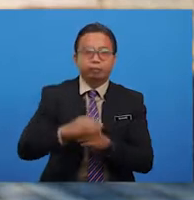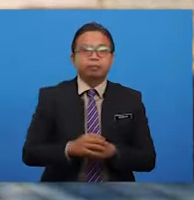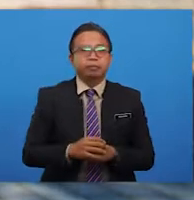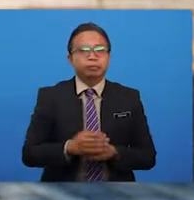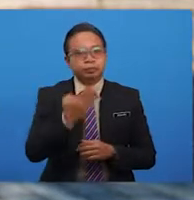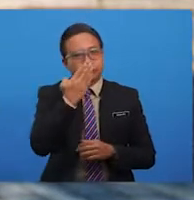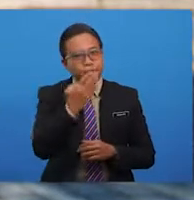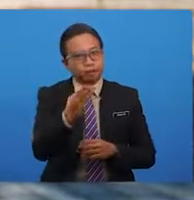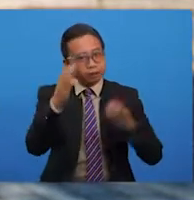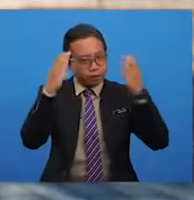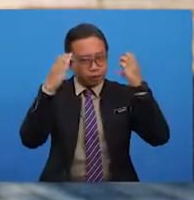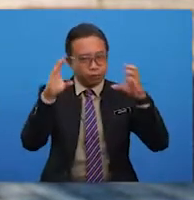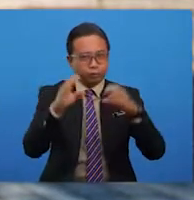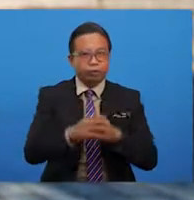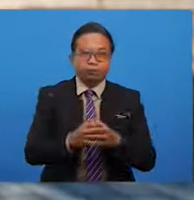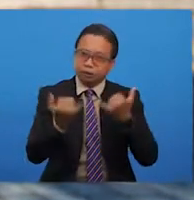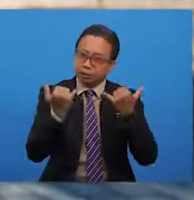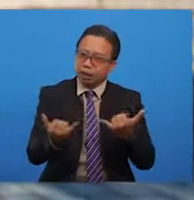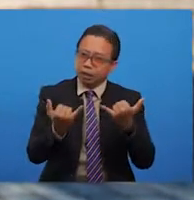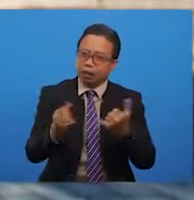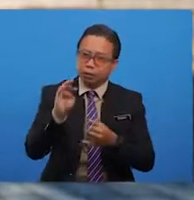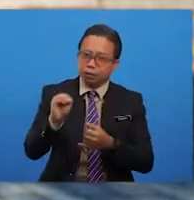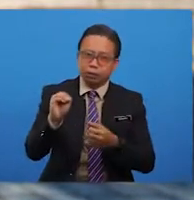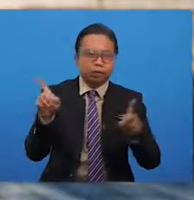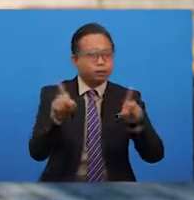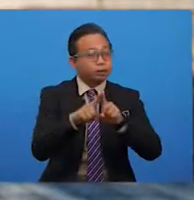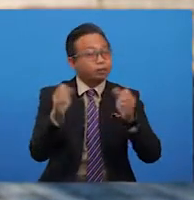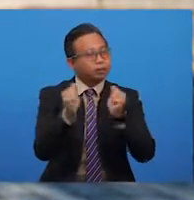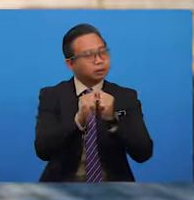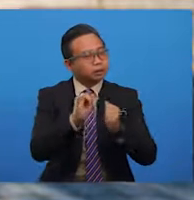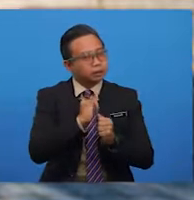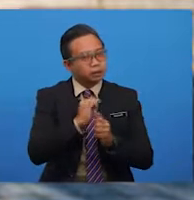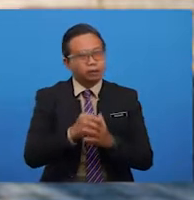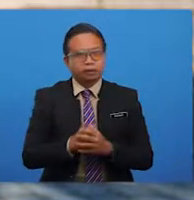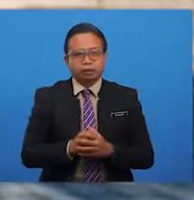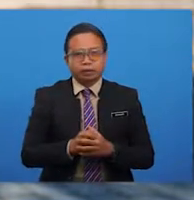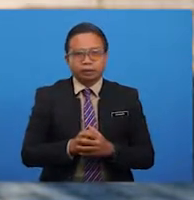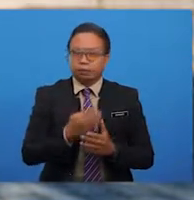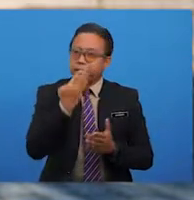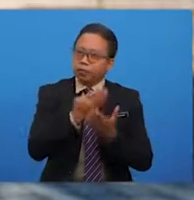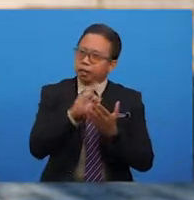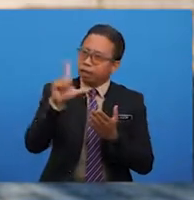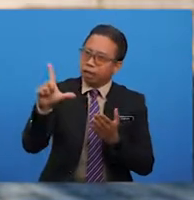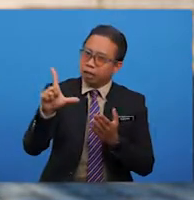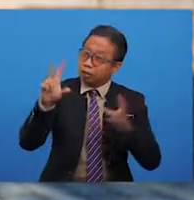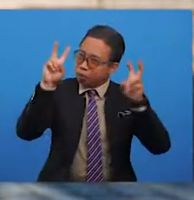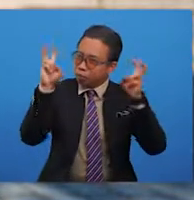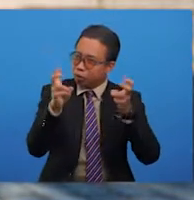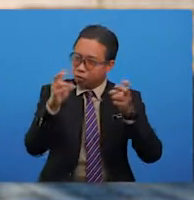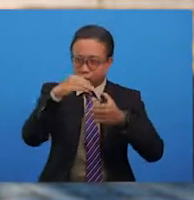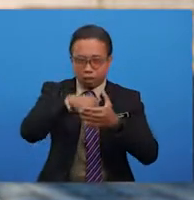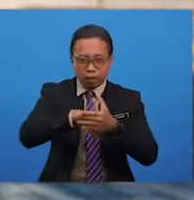kasih cikgu Azlina. Sekarang murid-murid bersama dengan saya cikgu Zainab. Baiklah, tema dalam